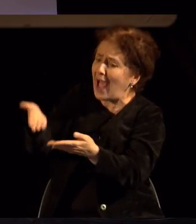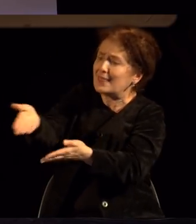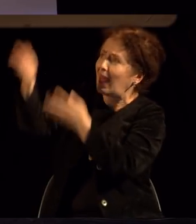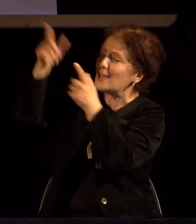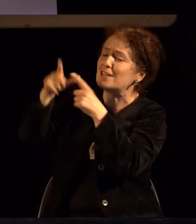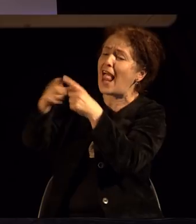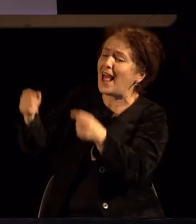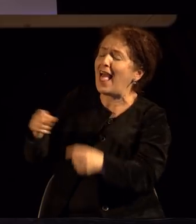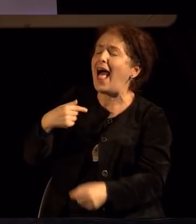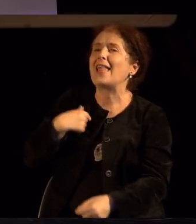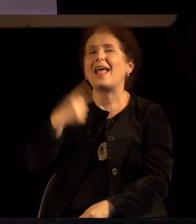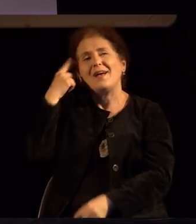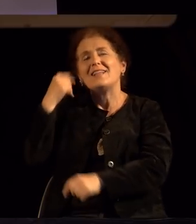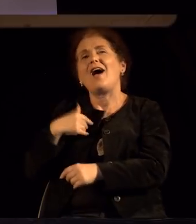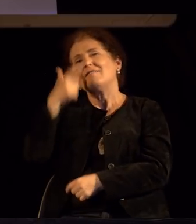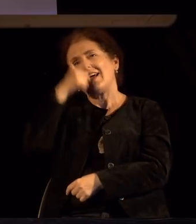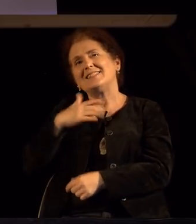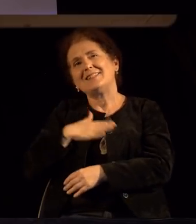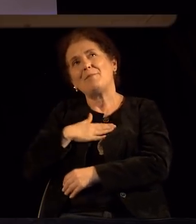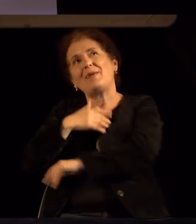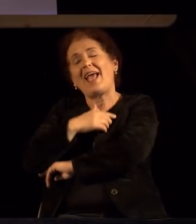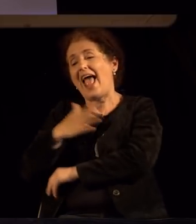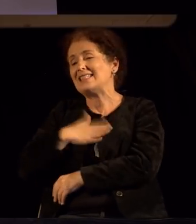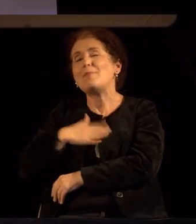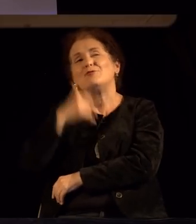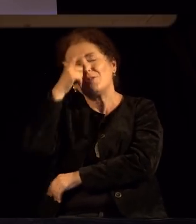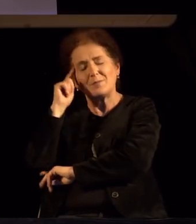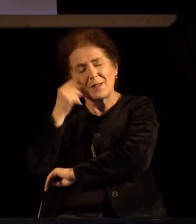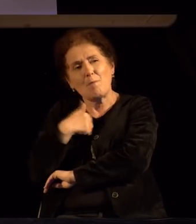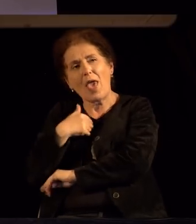мислите само на себе? Па не ли сте себични?